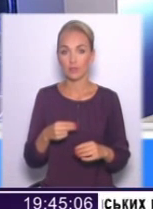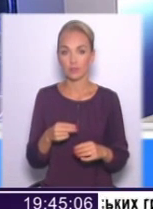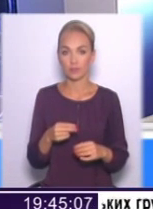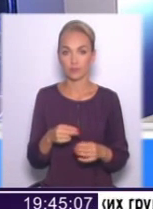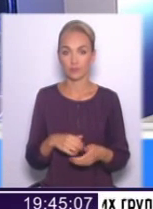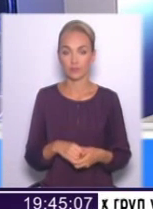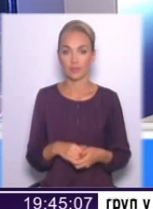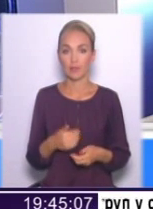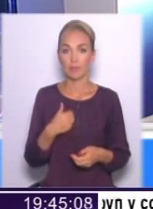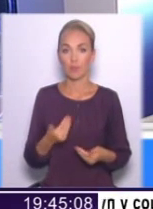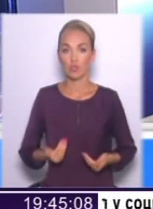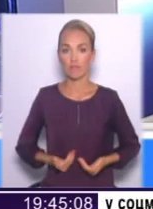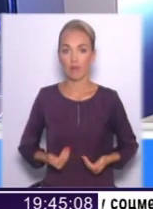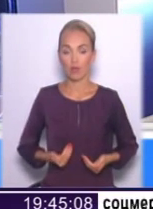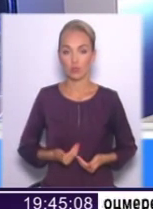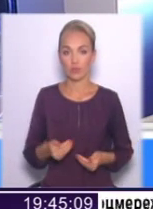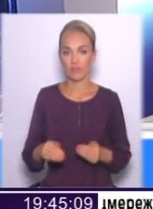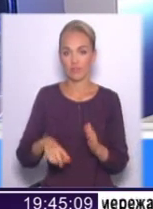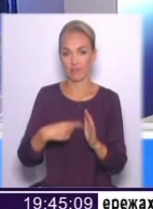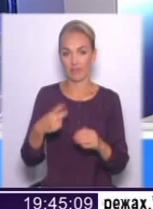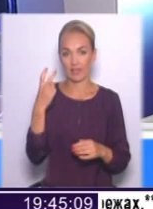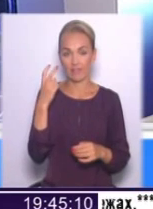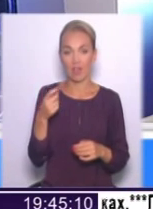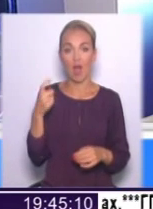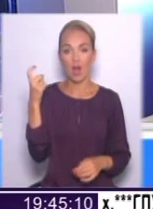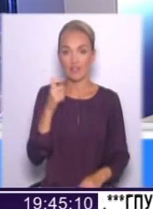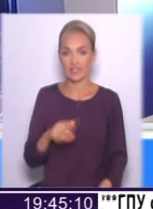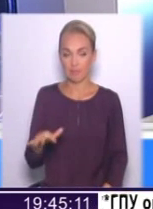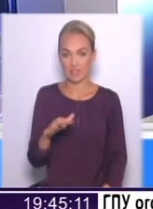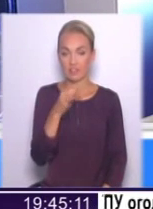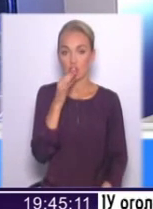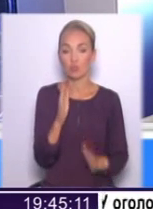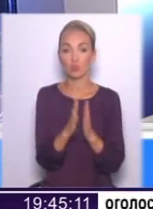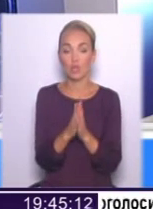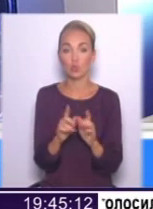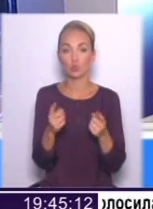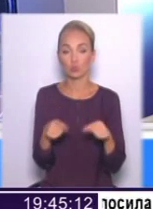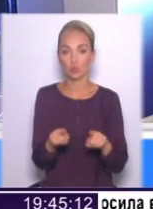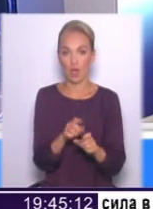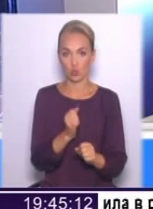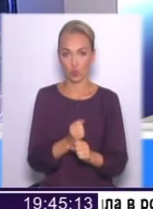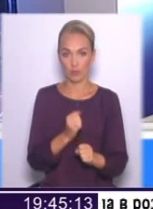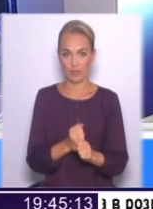Олексійович? Ми проживаємо в Дарницький район, місто Київ. Це Харківський масив. Скажіть, будь ласка, чому так зробили?